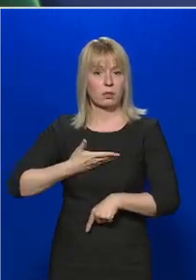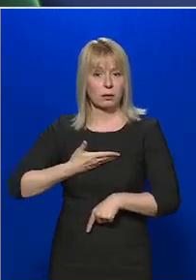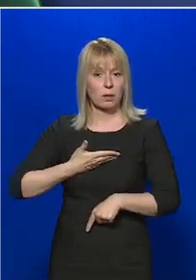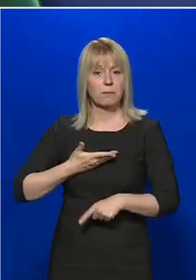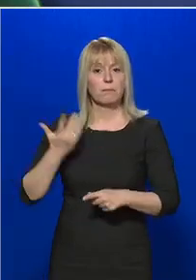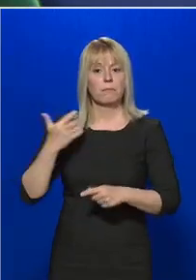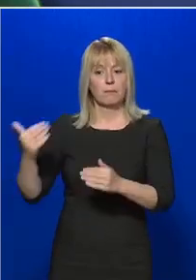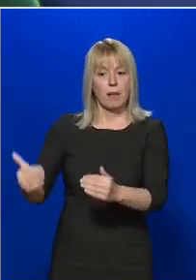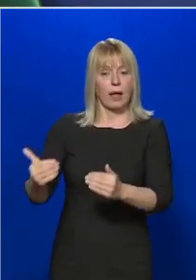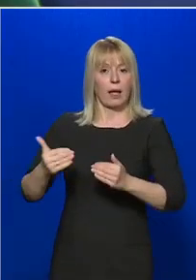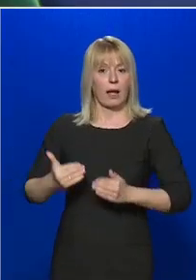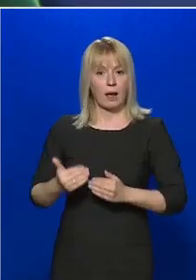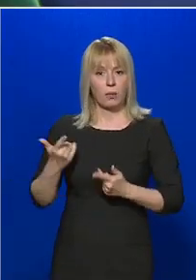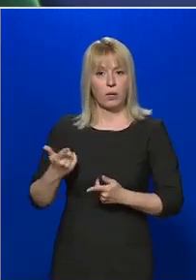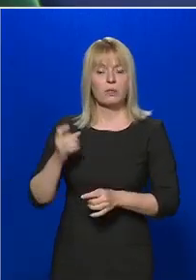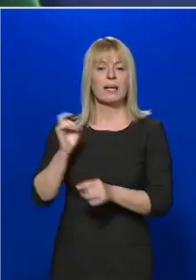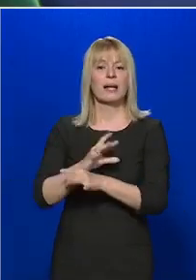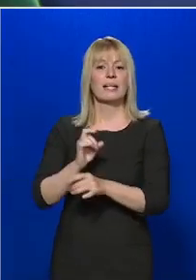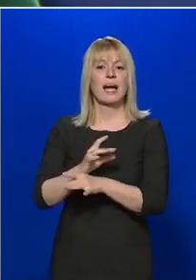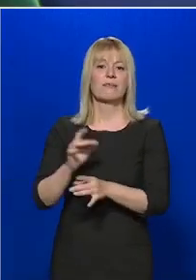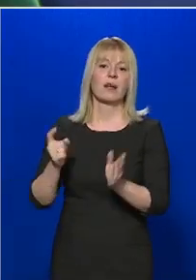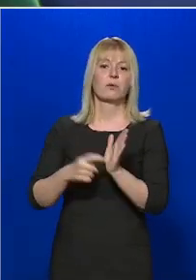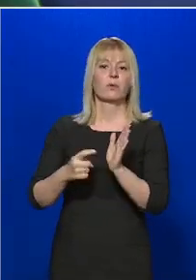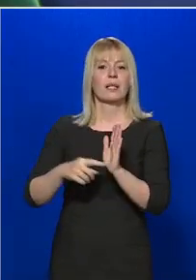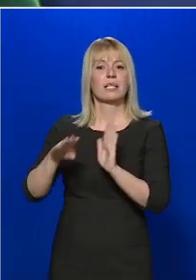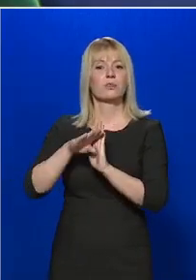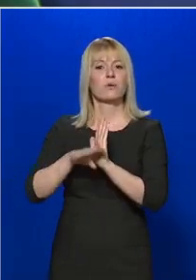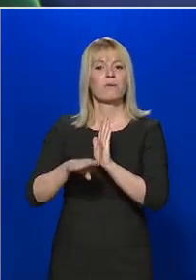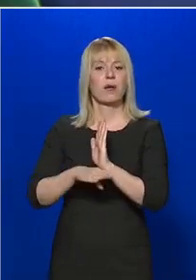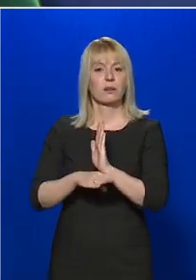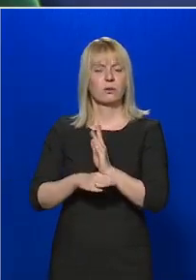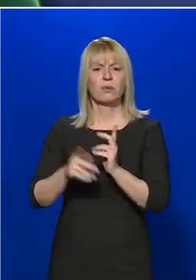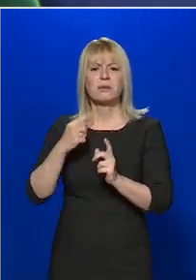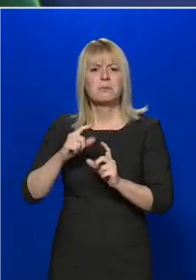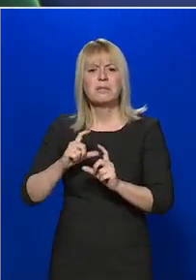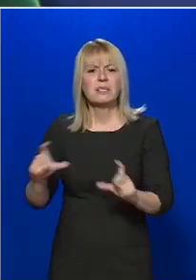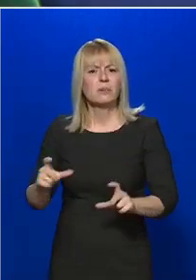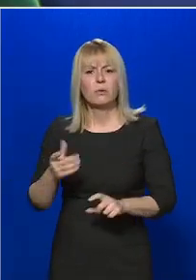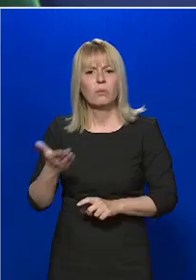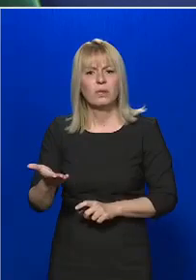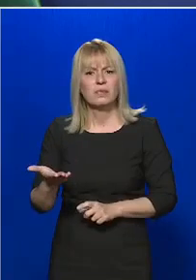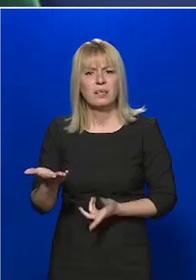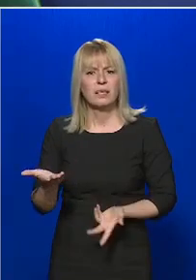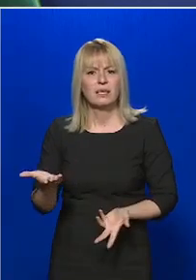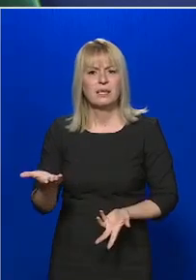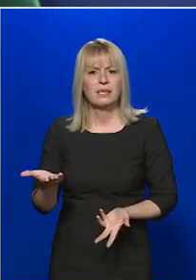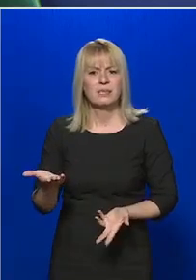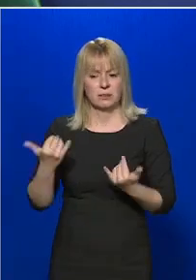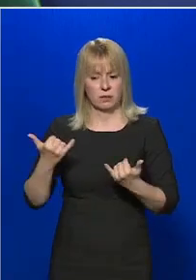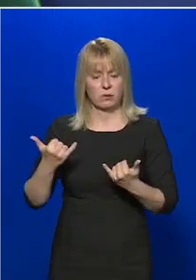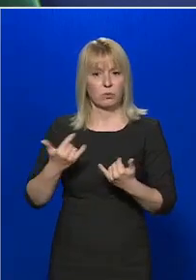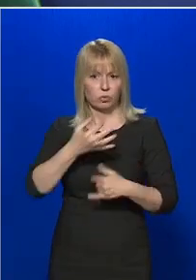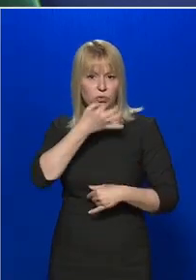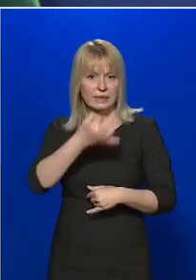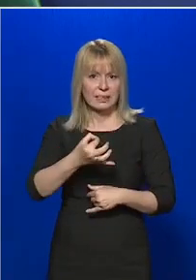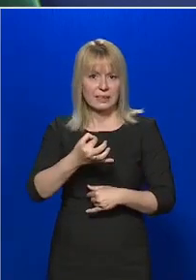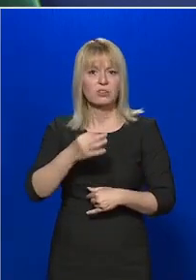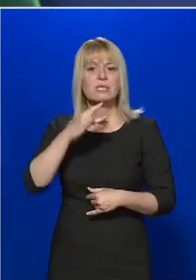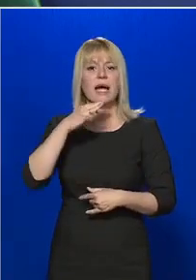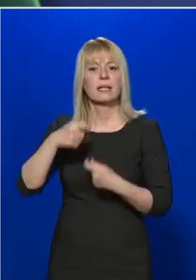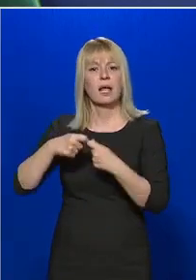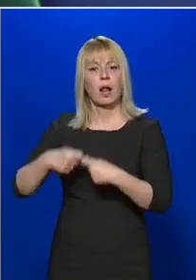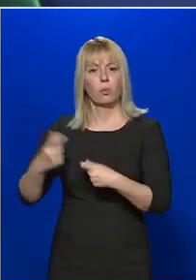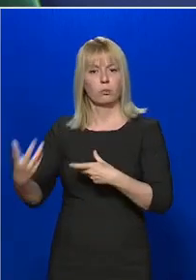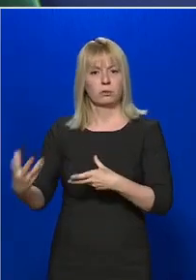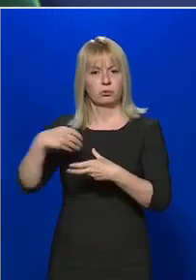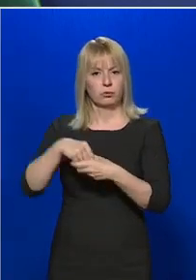előrehozták a járványjal kapcsolatos kötelező feladataikat. Mi indokolta ezt? Illetve a most következő kérdéshez az RTI Klub